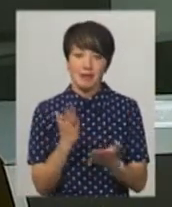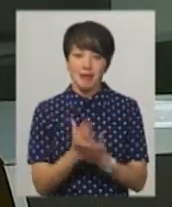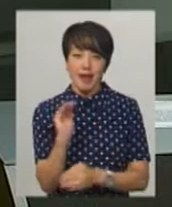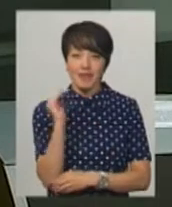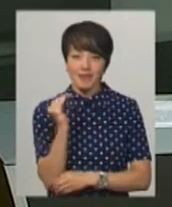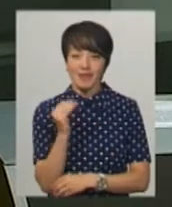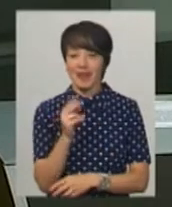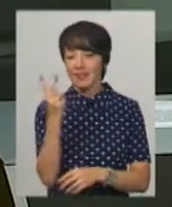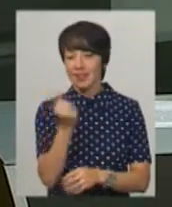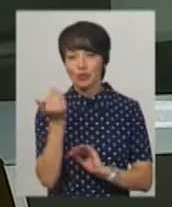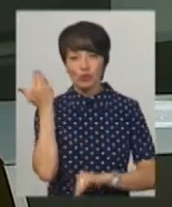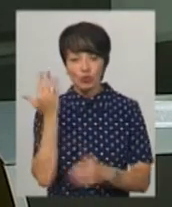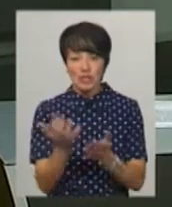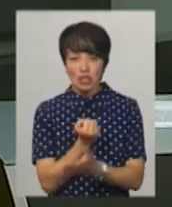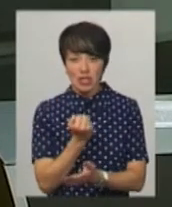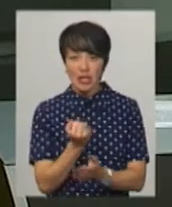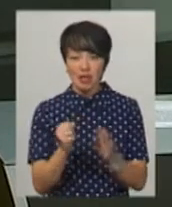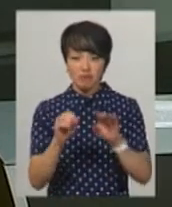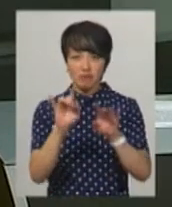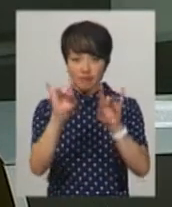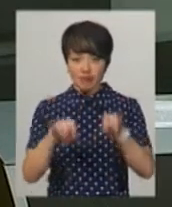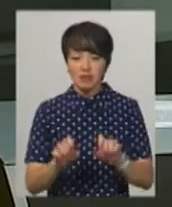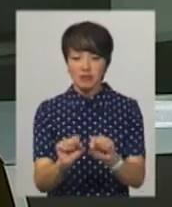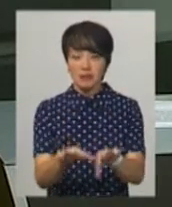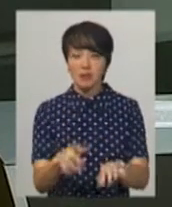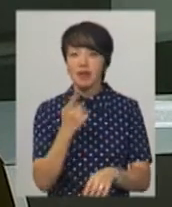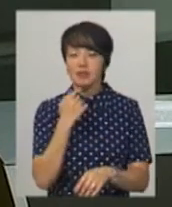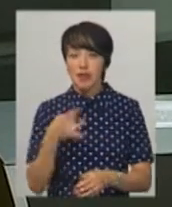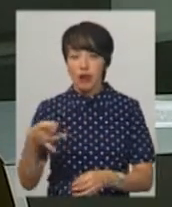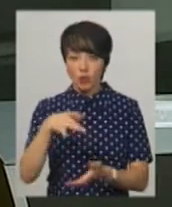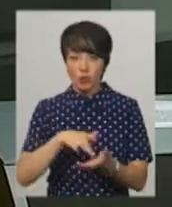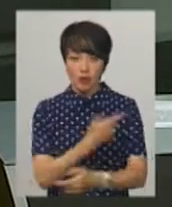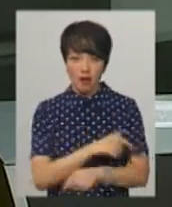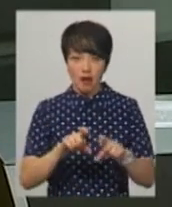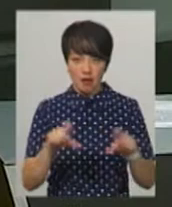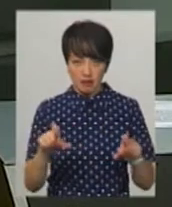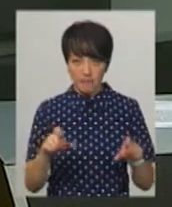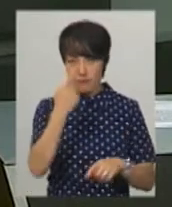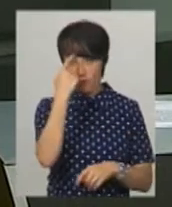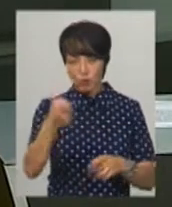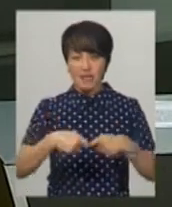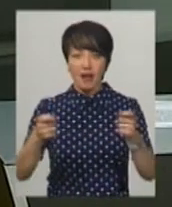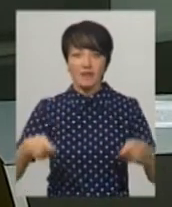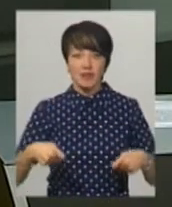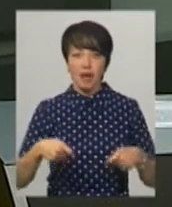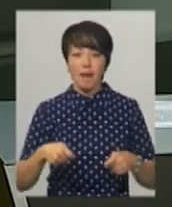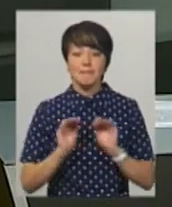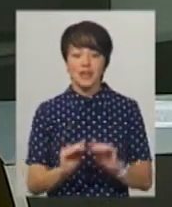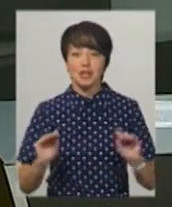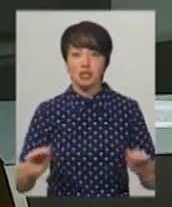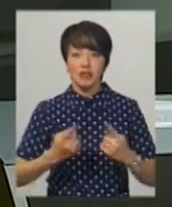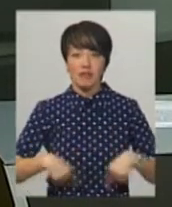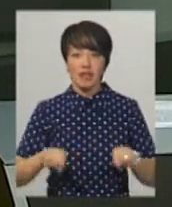немовля, якого два тижні тому знайшли у вікні життя Красилівської центральної районної лікарні. Про це повідомила завідуюча педіатричним